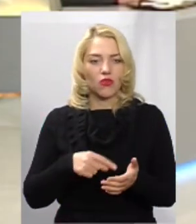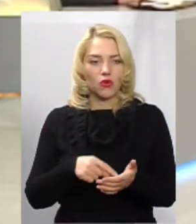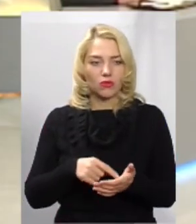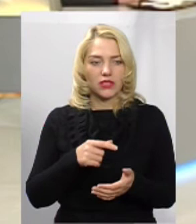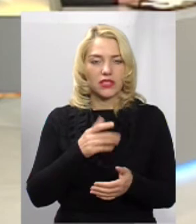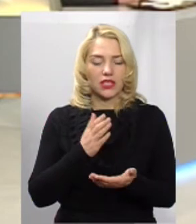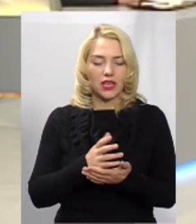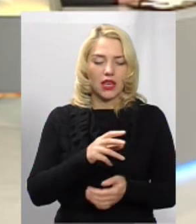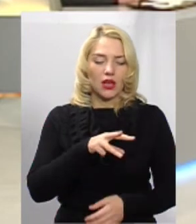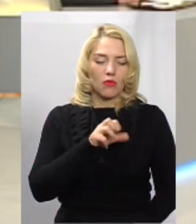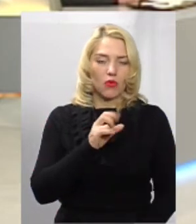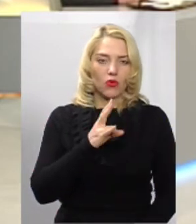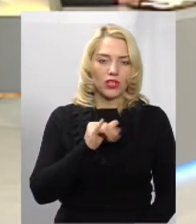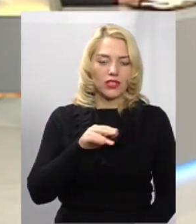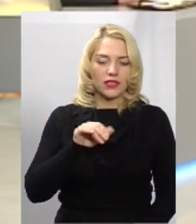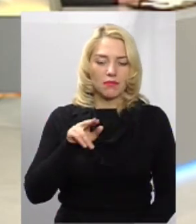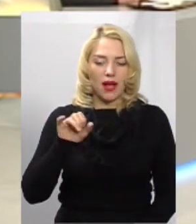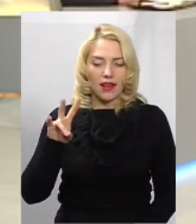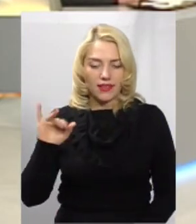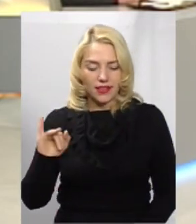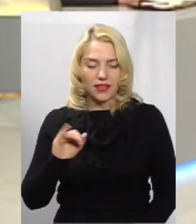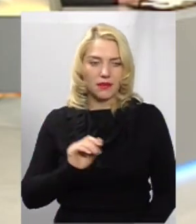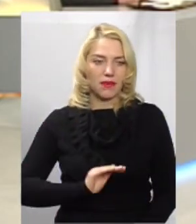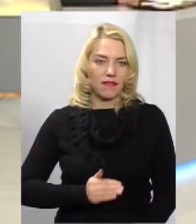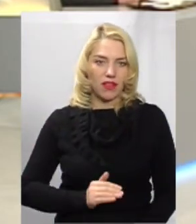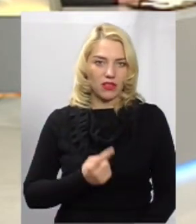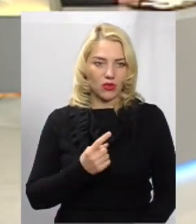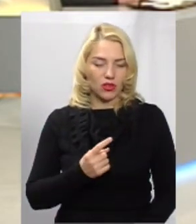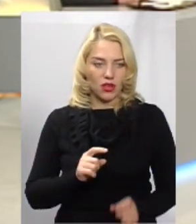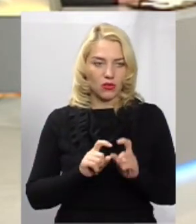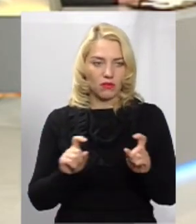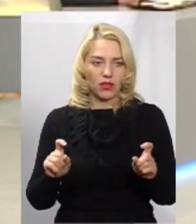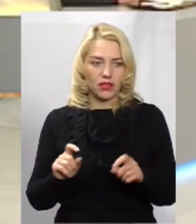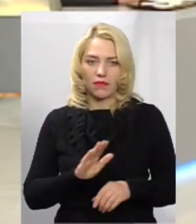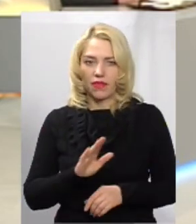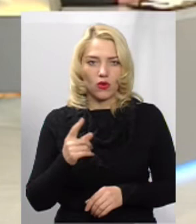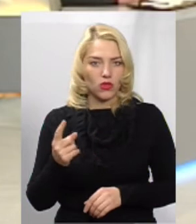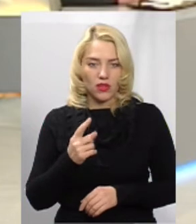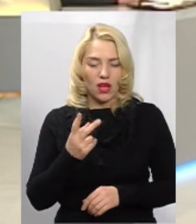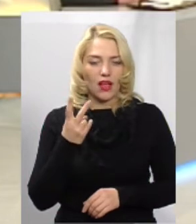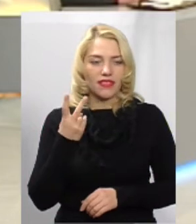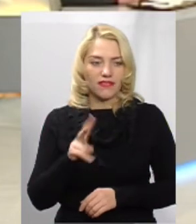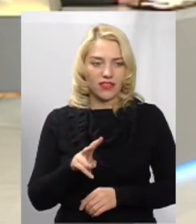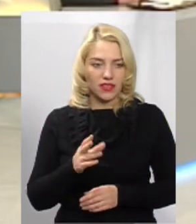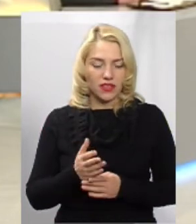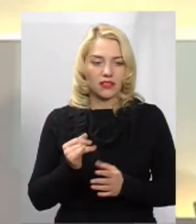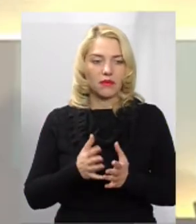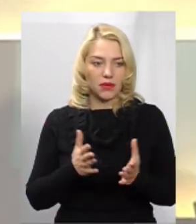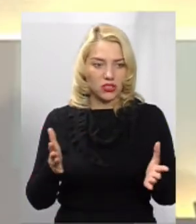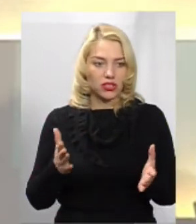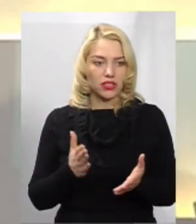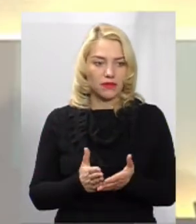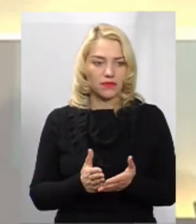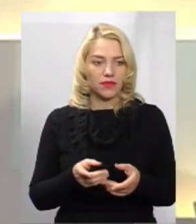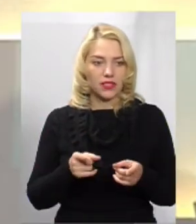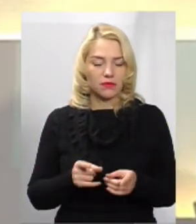є муніципальні управляючі компанії і приватна одна управляюча компанія? Дві? Товже лише? Ні, не дві,